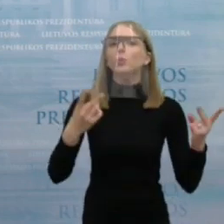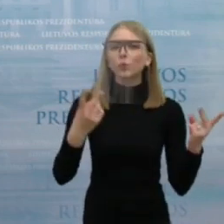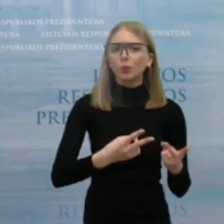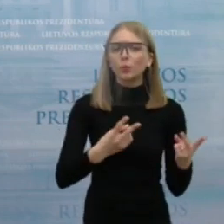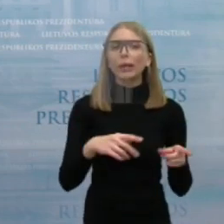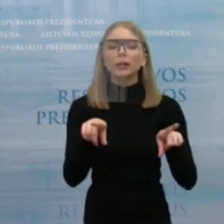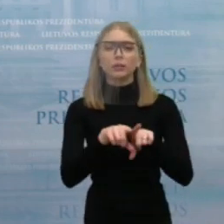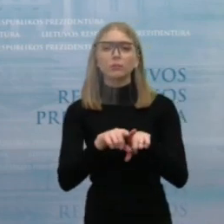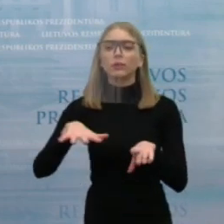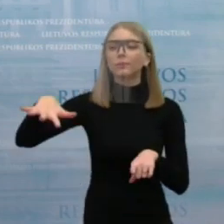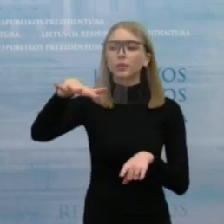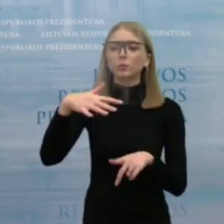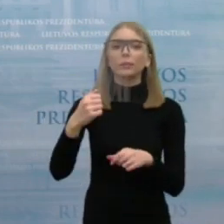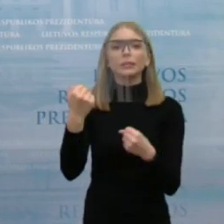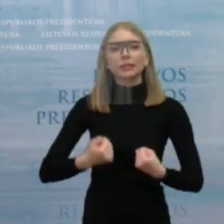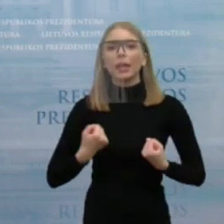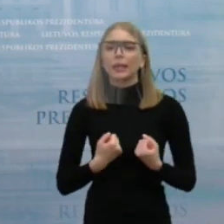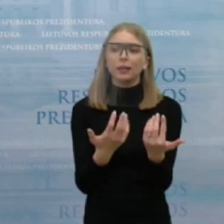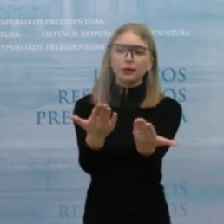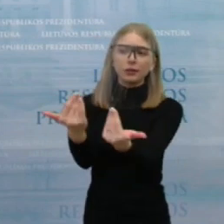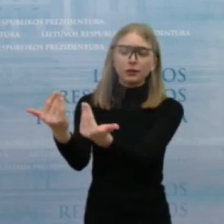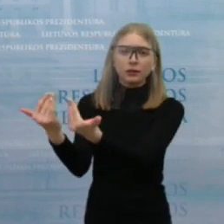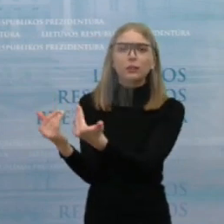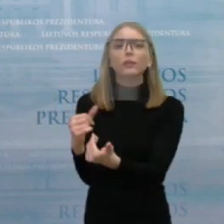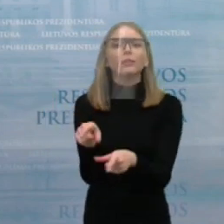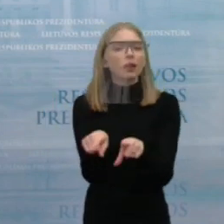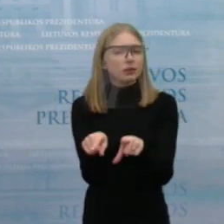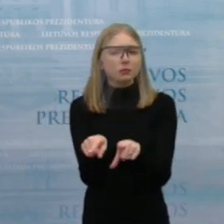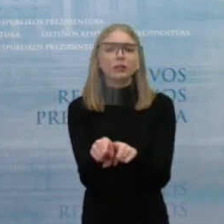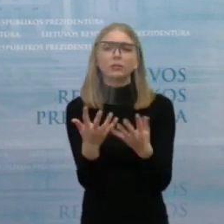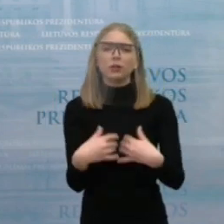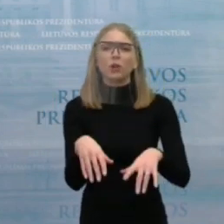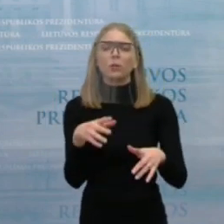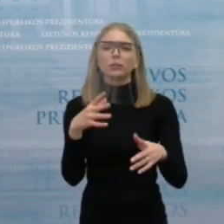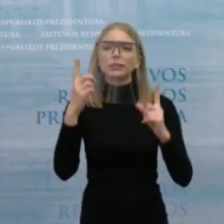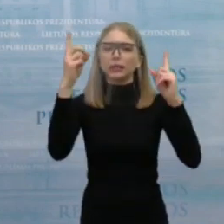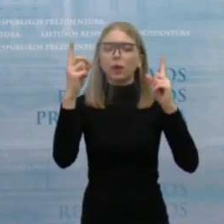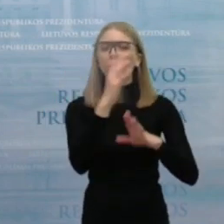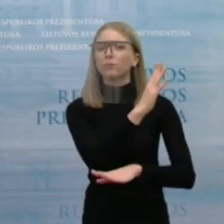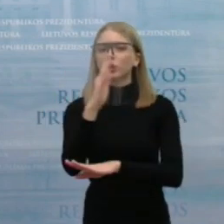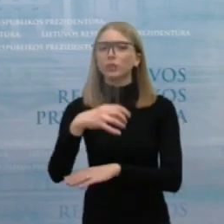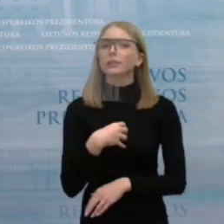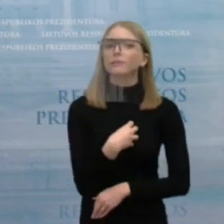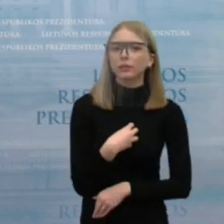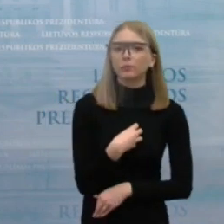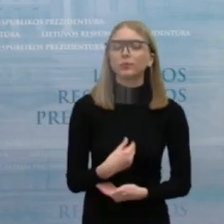įtraukimą į tos procesus. Ir tai, kad prezidentas jau ir anksčiau